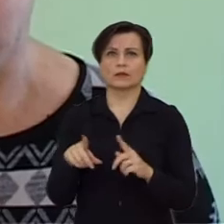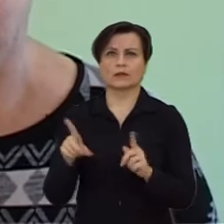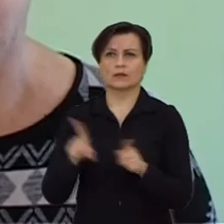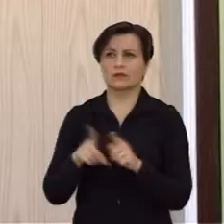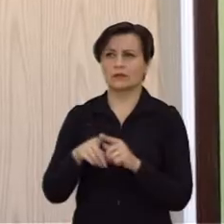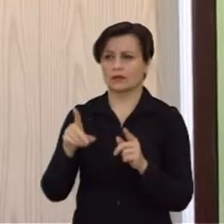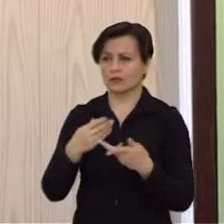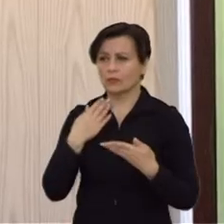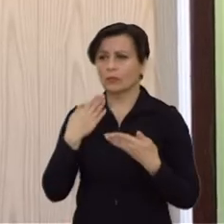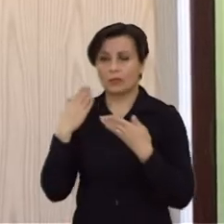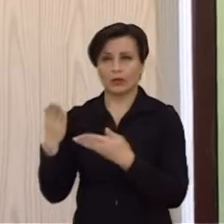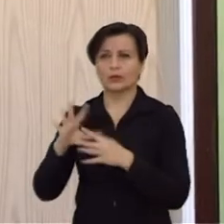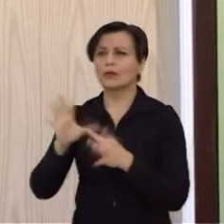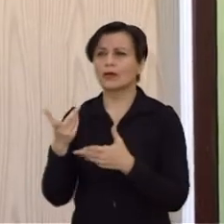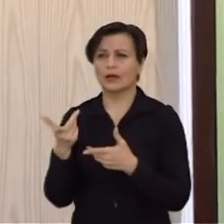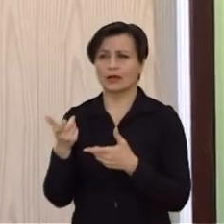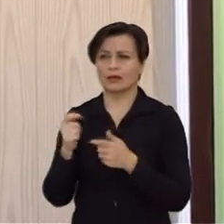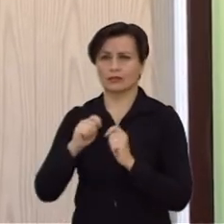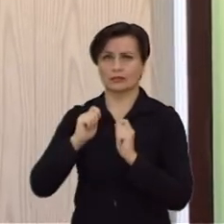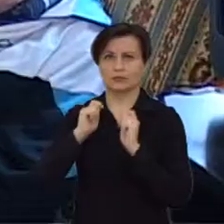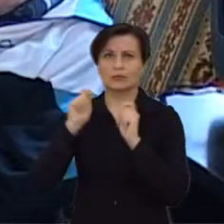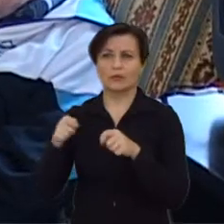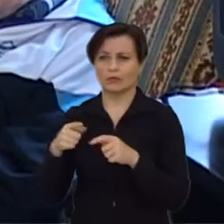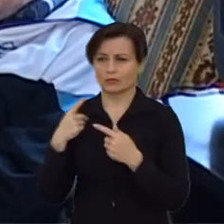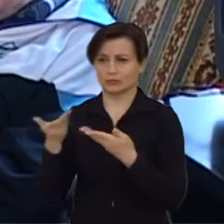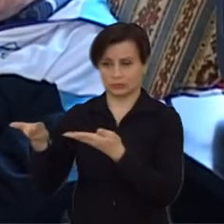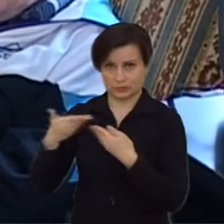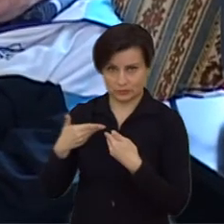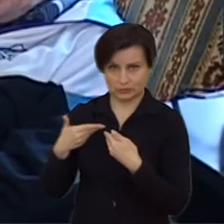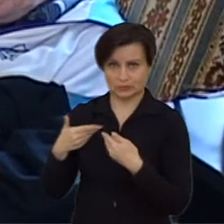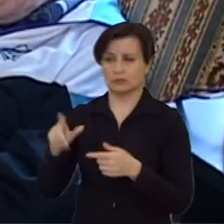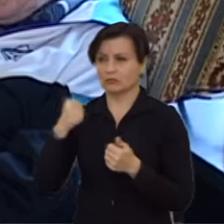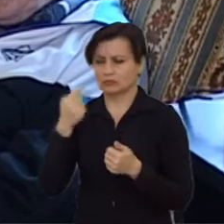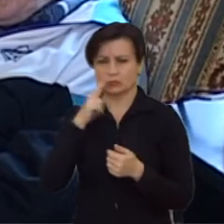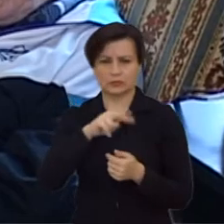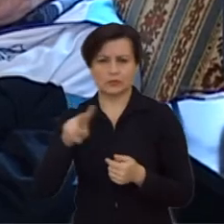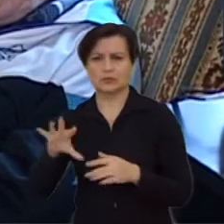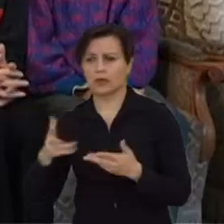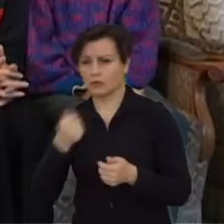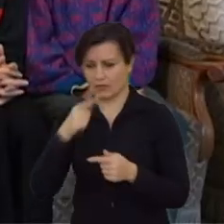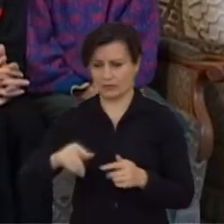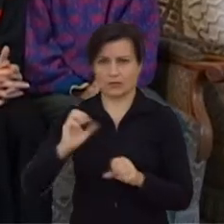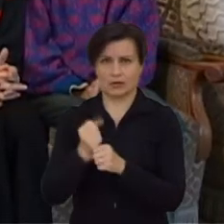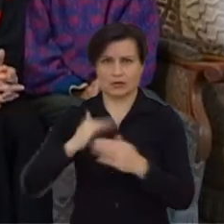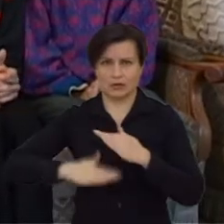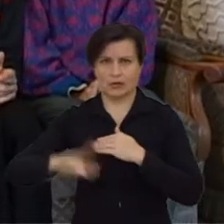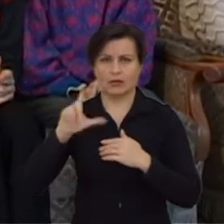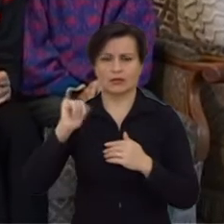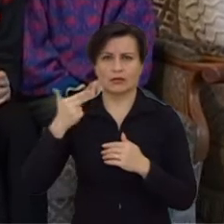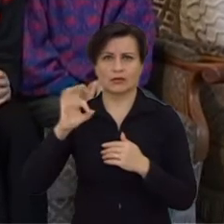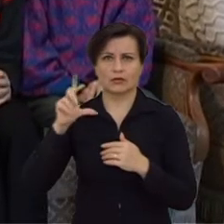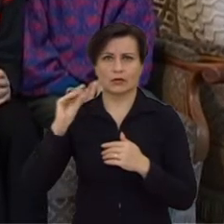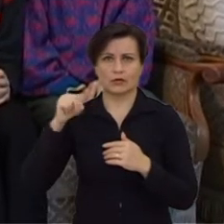atsinaujinome. Jeigu pasiūlynas va dovaną kažką tai, kad ką galima atvežti dovanų, tai va permėtėkim, aha, šiuo metu reikia